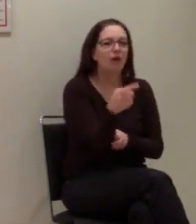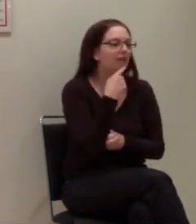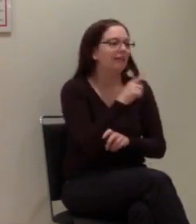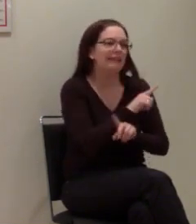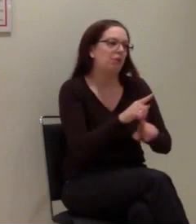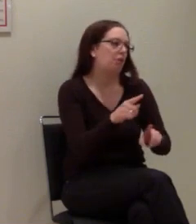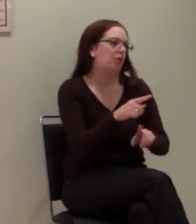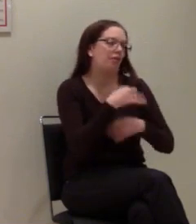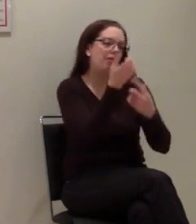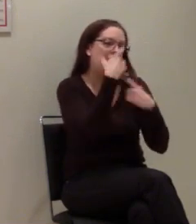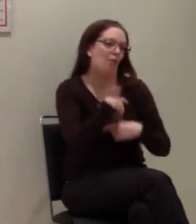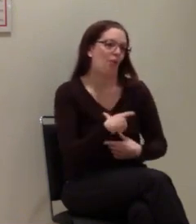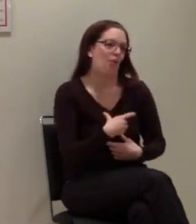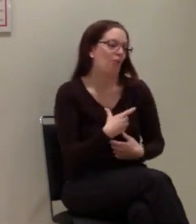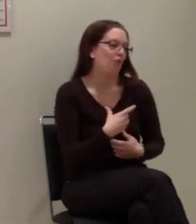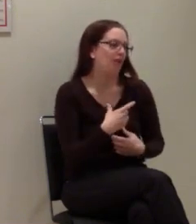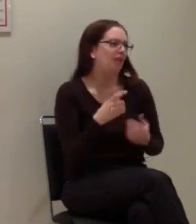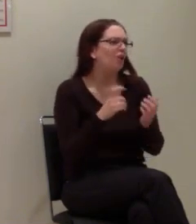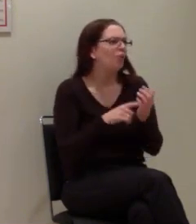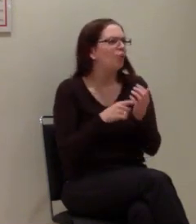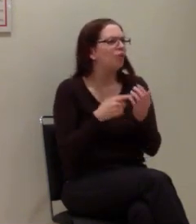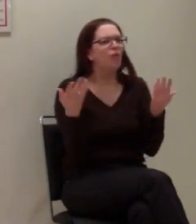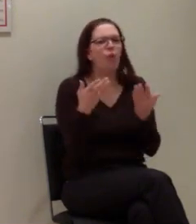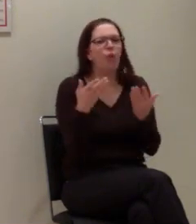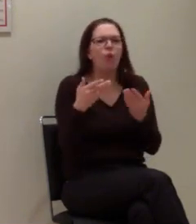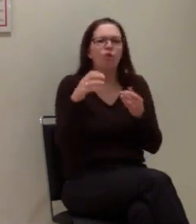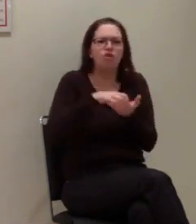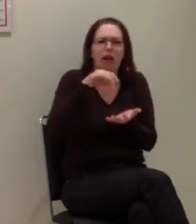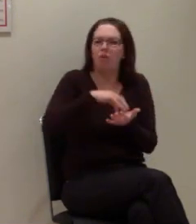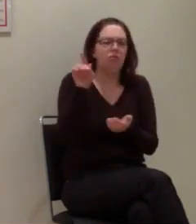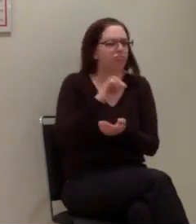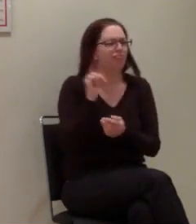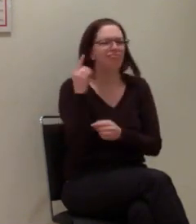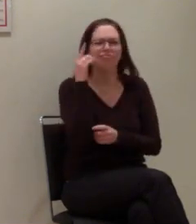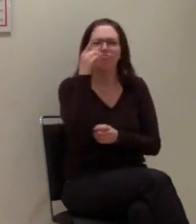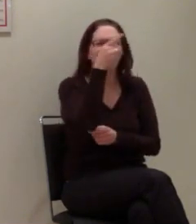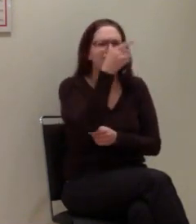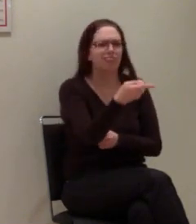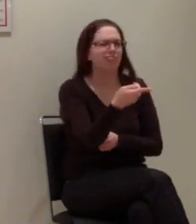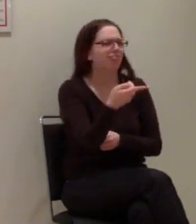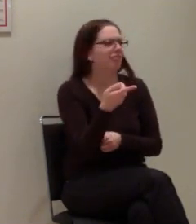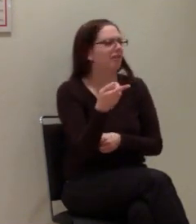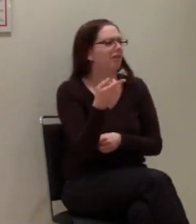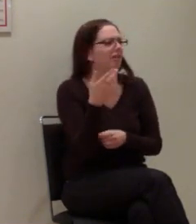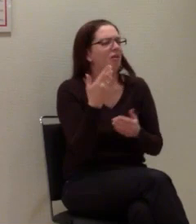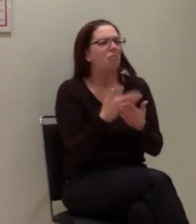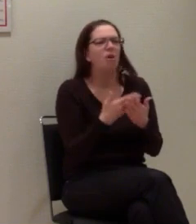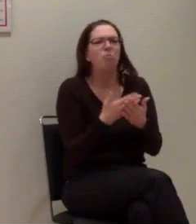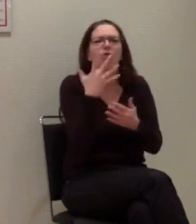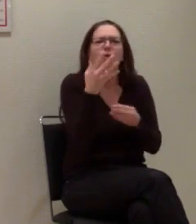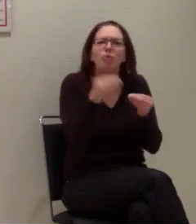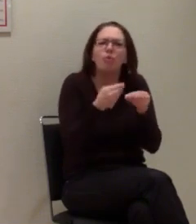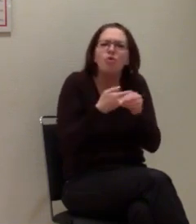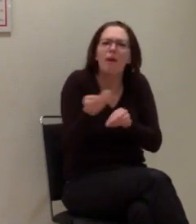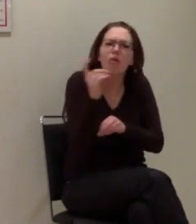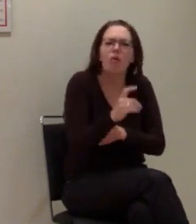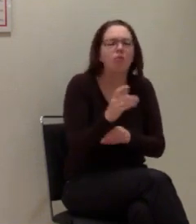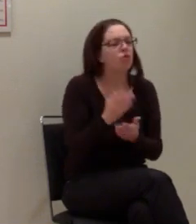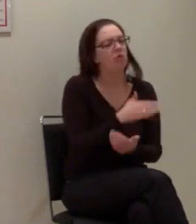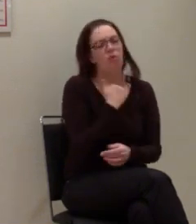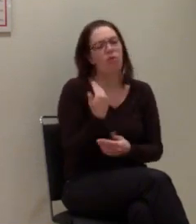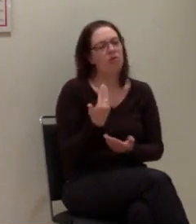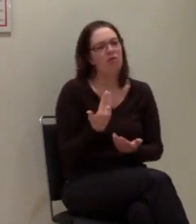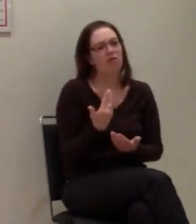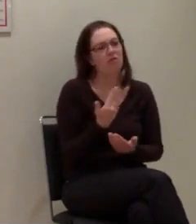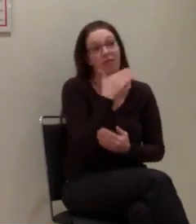nie gefunden. Weil es auch so abgelegen war. Da kann man sagen, fünf Minuten hätten entschieden über Leben und Tod. Und da kann ich nur